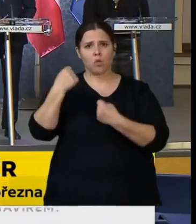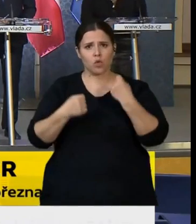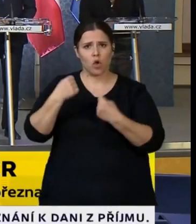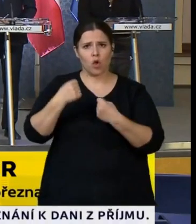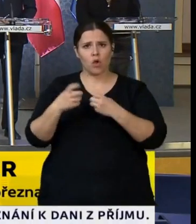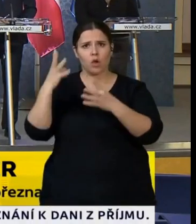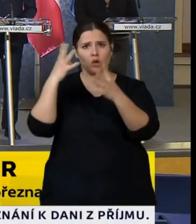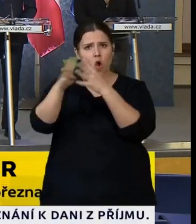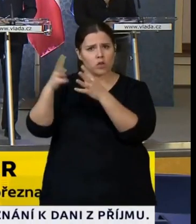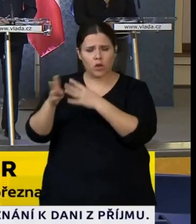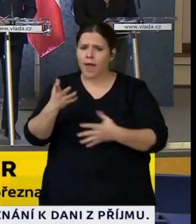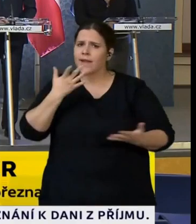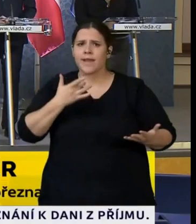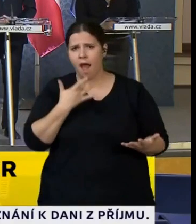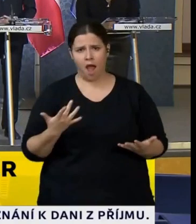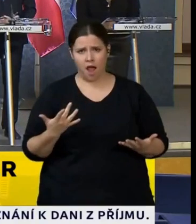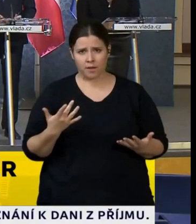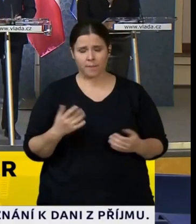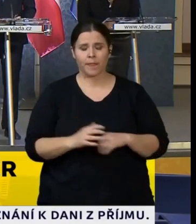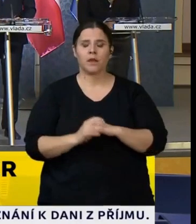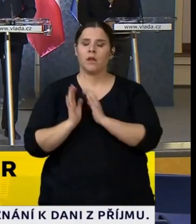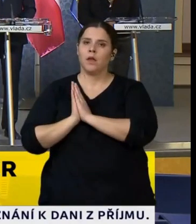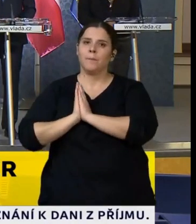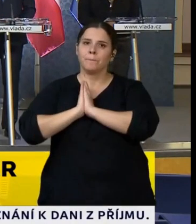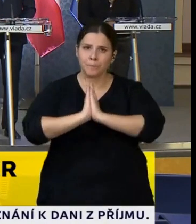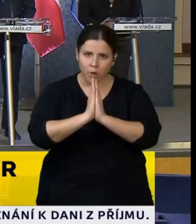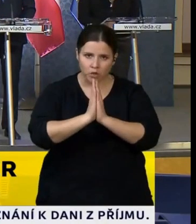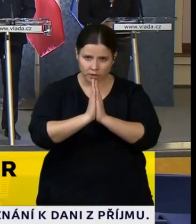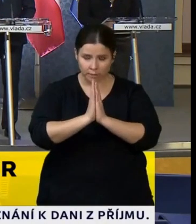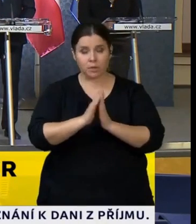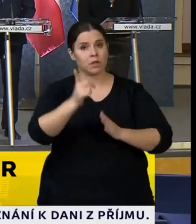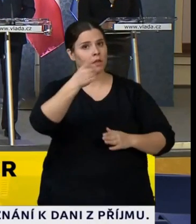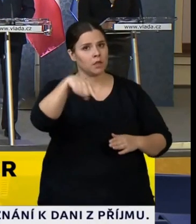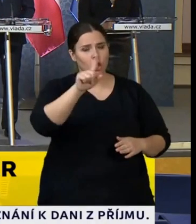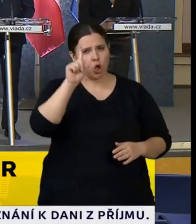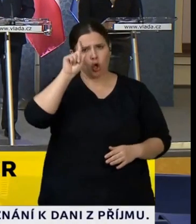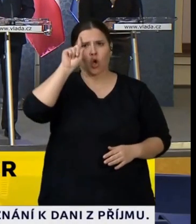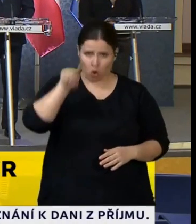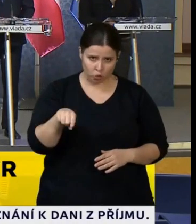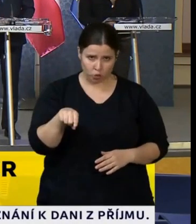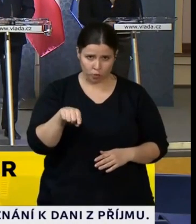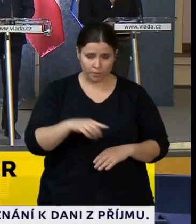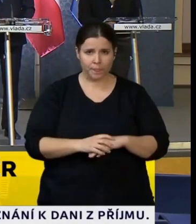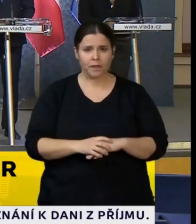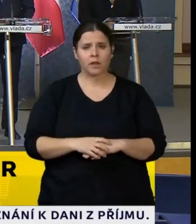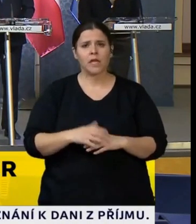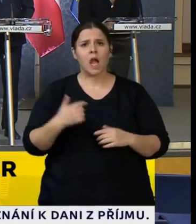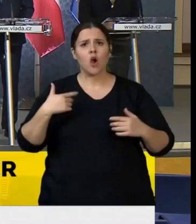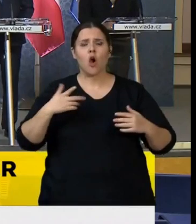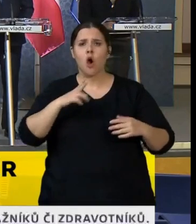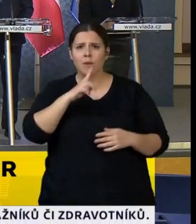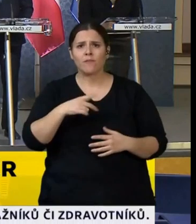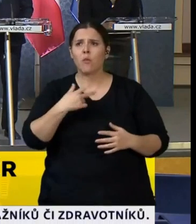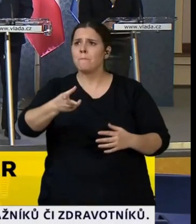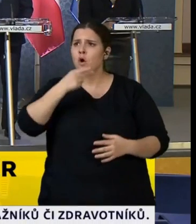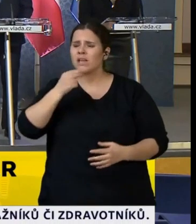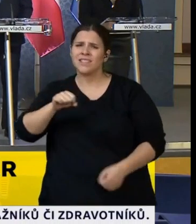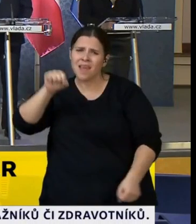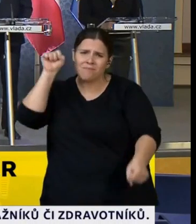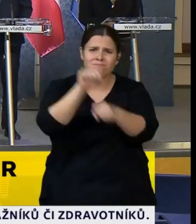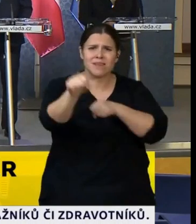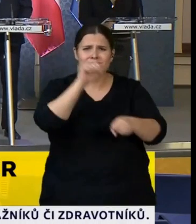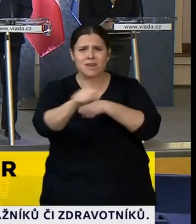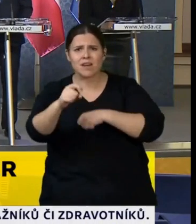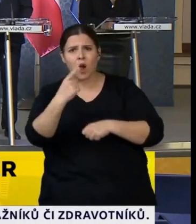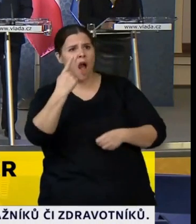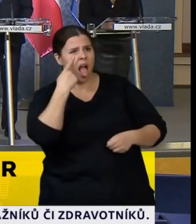o to, abychom všichni zachovali chladnou hlavu a používali selský rozum. Tady nevypukne žádná policejní represe, která